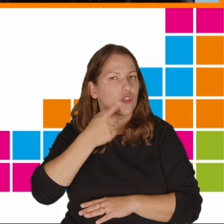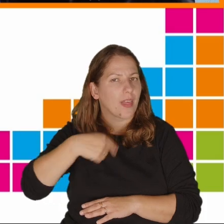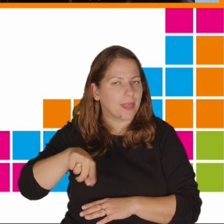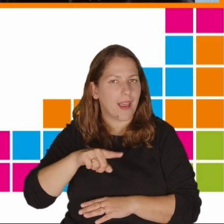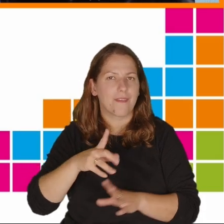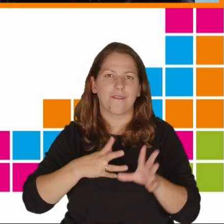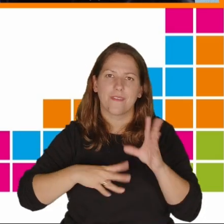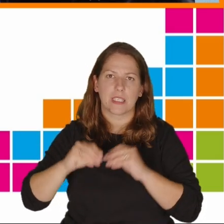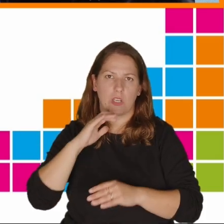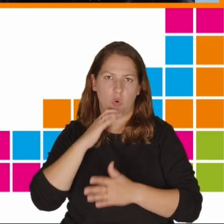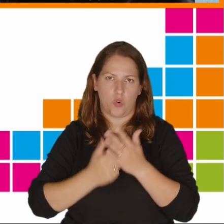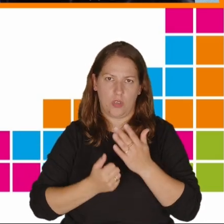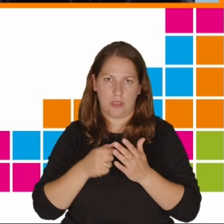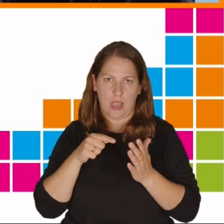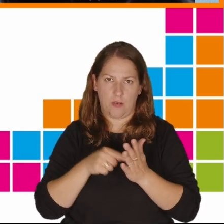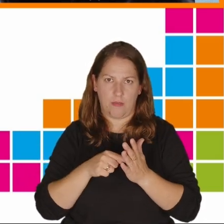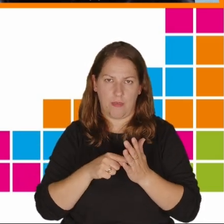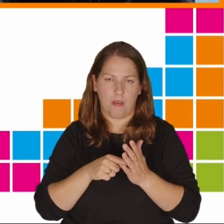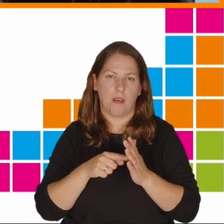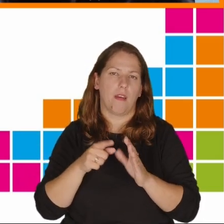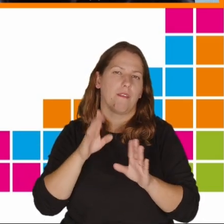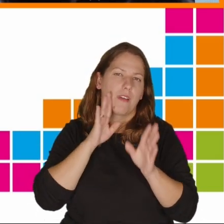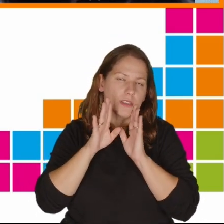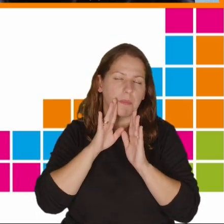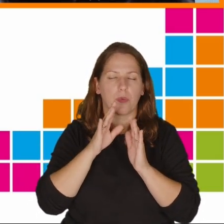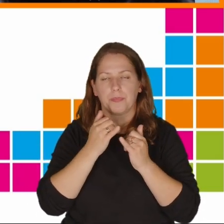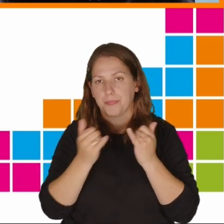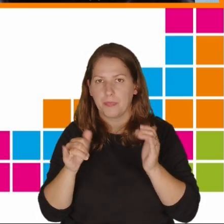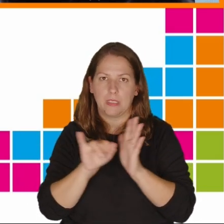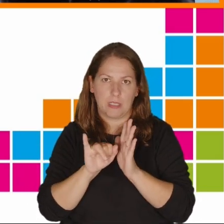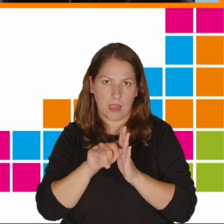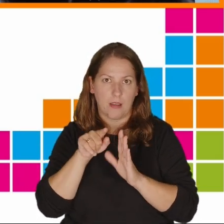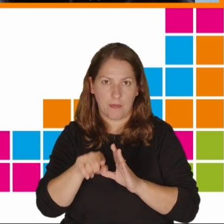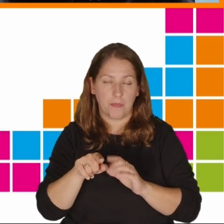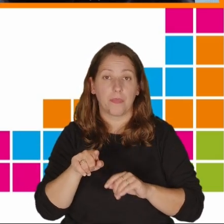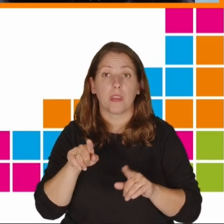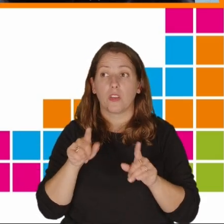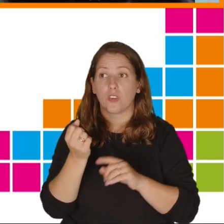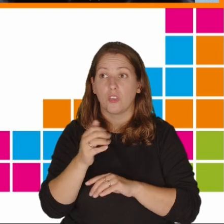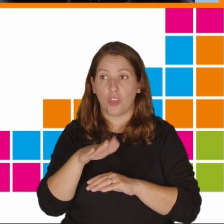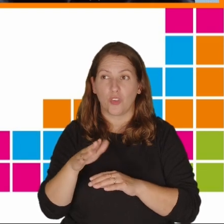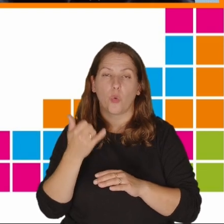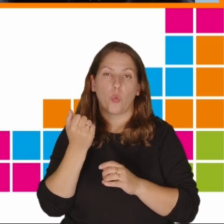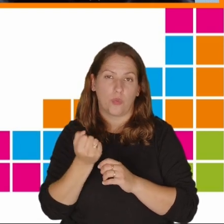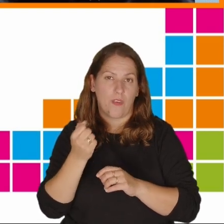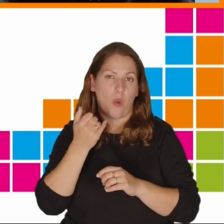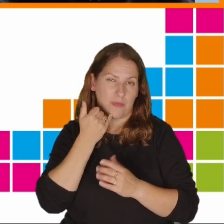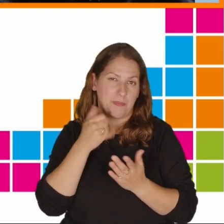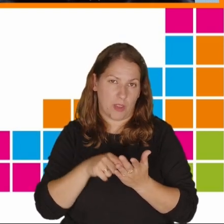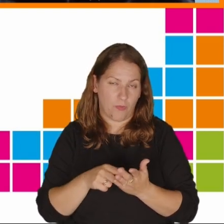więcej korzystają z mediów społecznościowych, a zatem są bardziej rozproszone w szkole, jeśli używają smartfonów.